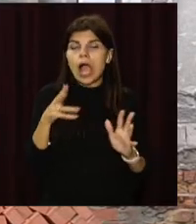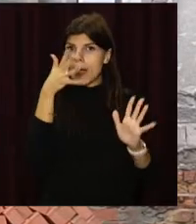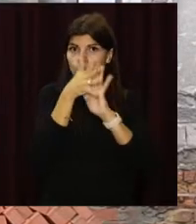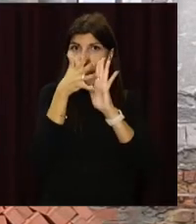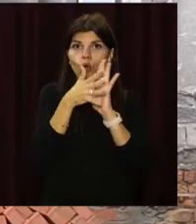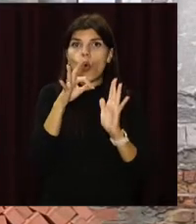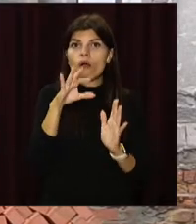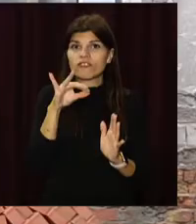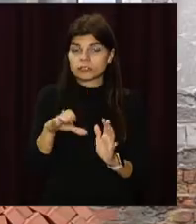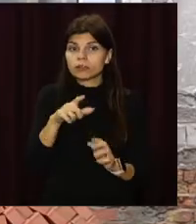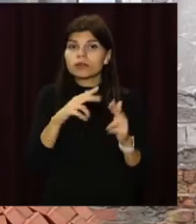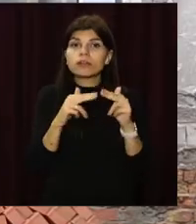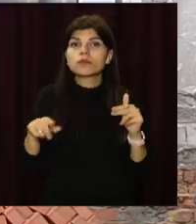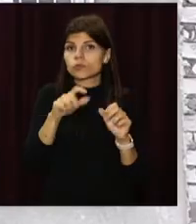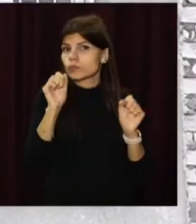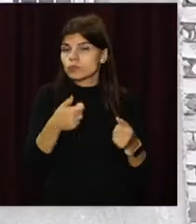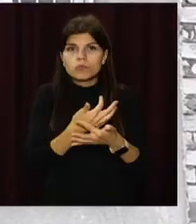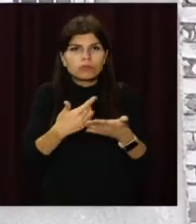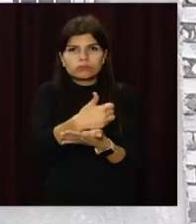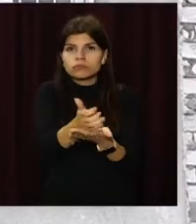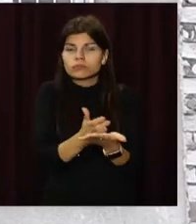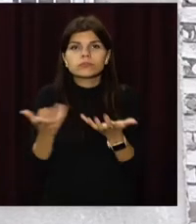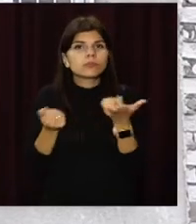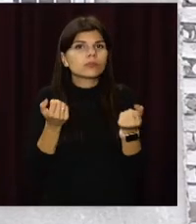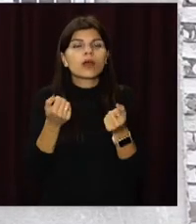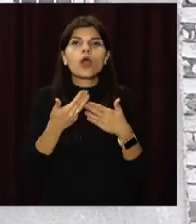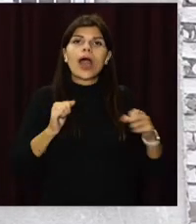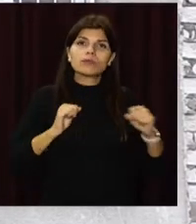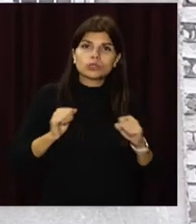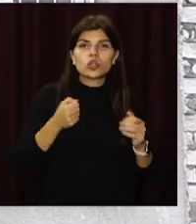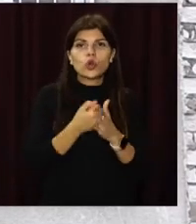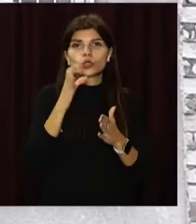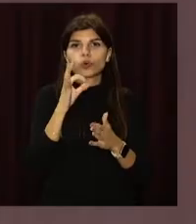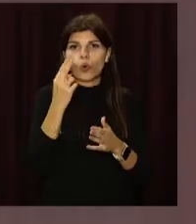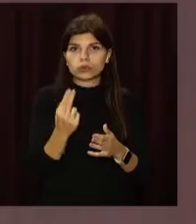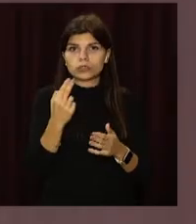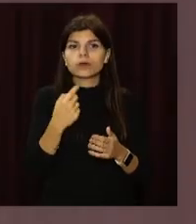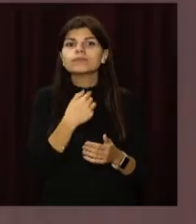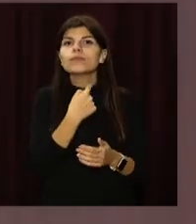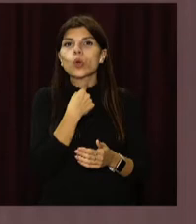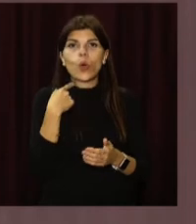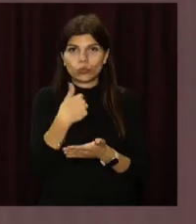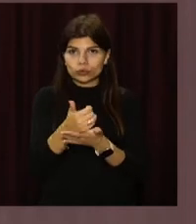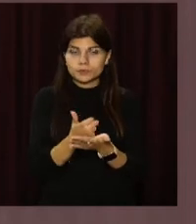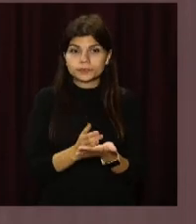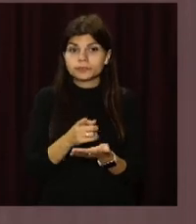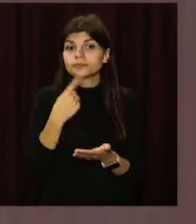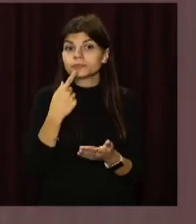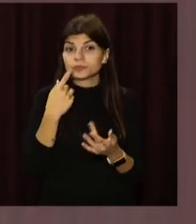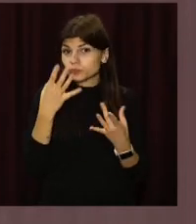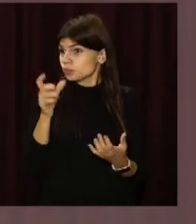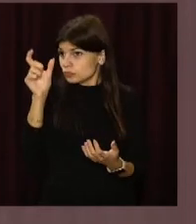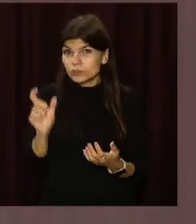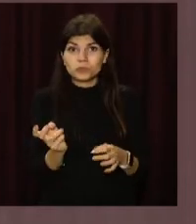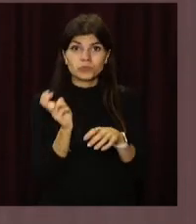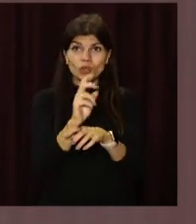Там дніпряни зможуть отримати зо три сотні послуг – від адміністративних до соціальних. Мешканість міста Дніпра прийде в одну